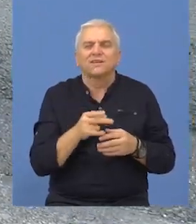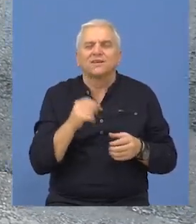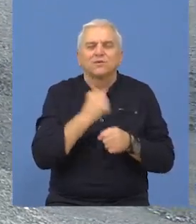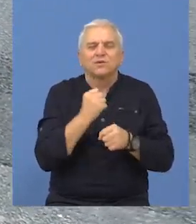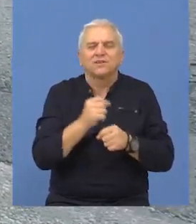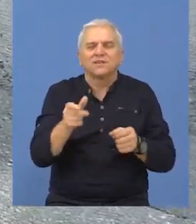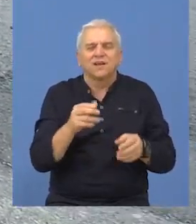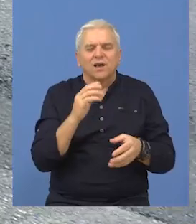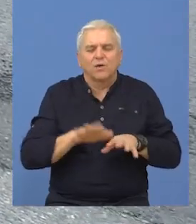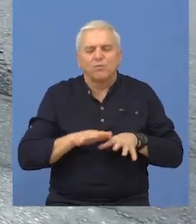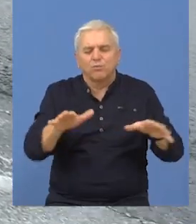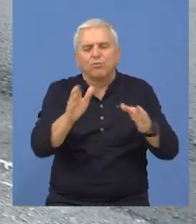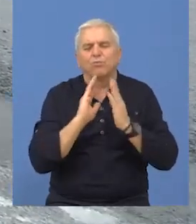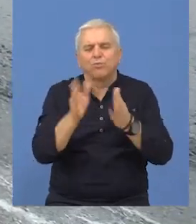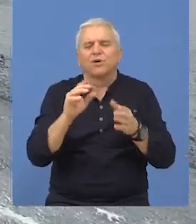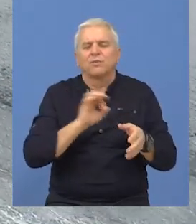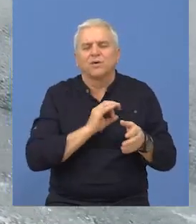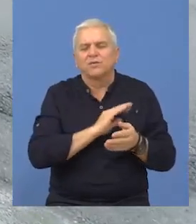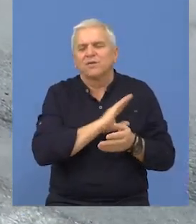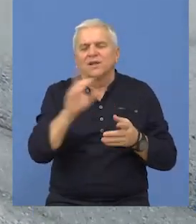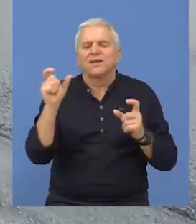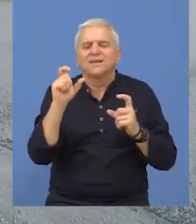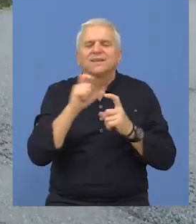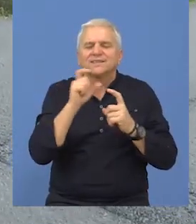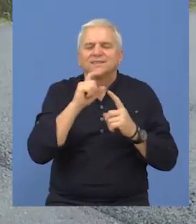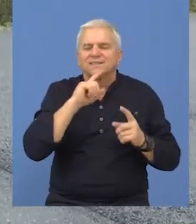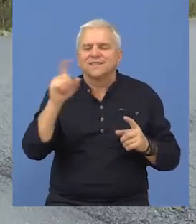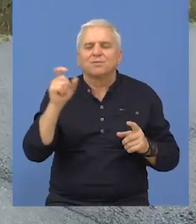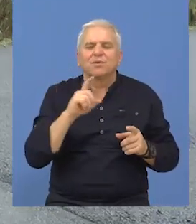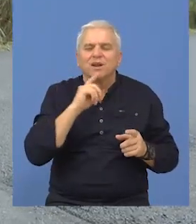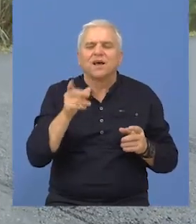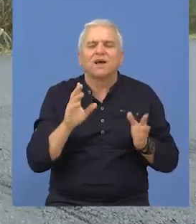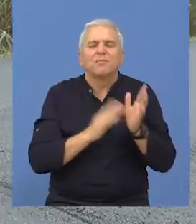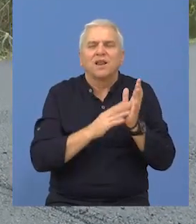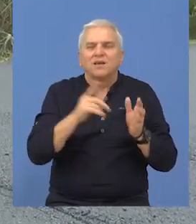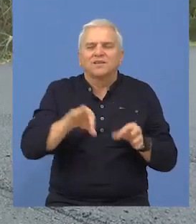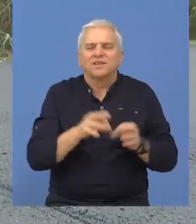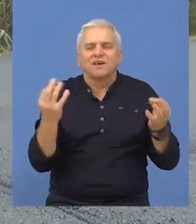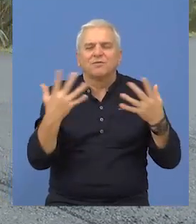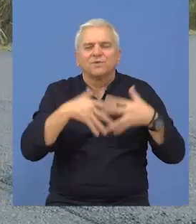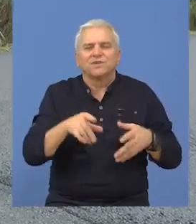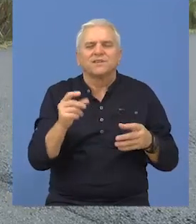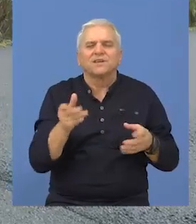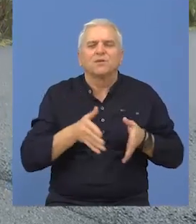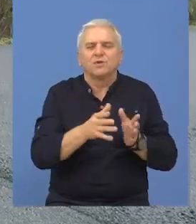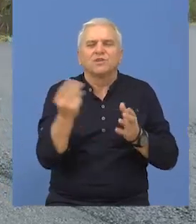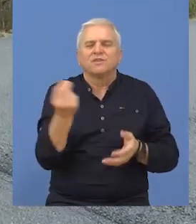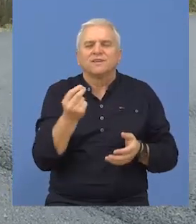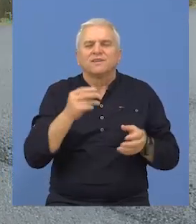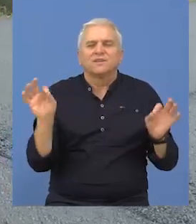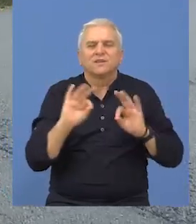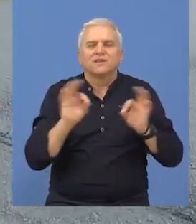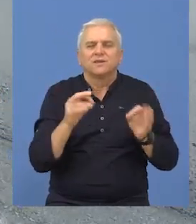dinara. Urađena je i sanacija putnog pravca od Bečeja ka Srbobranu i ka Mileševu za šta je javno preduzeće Putevi